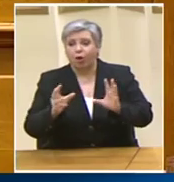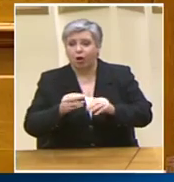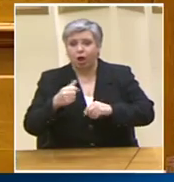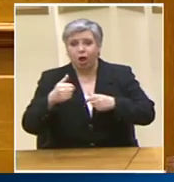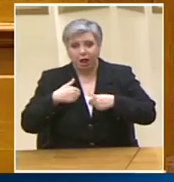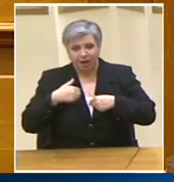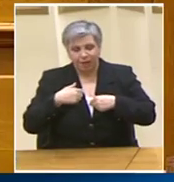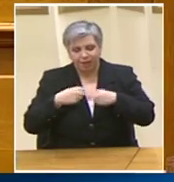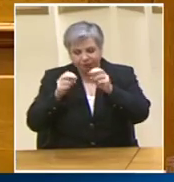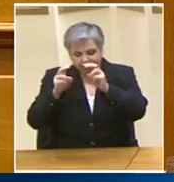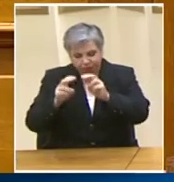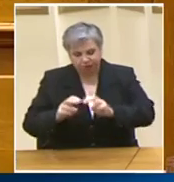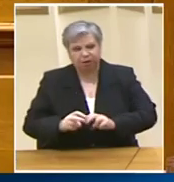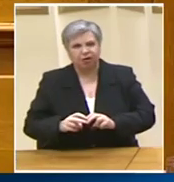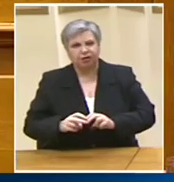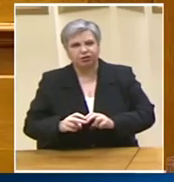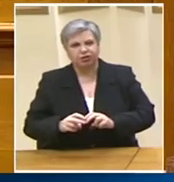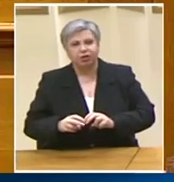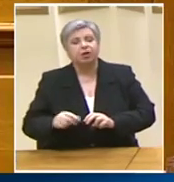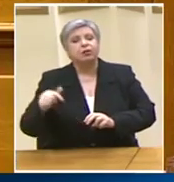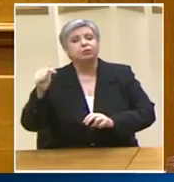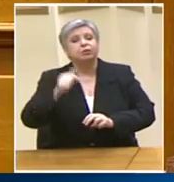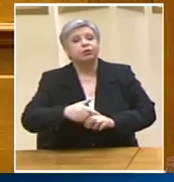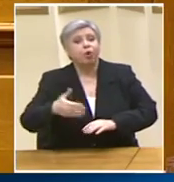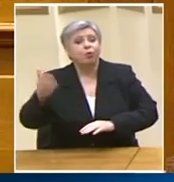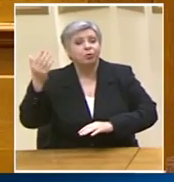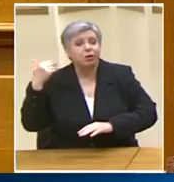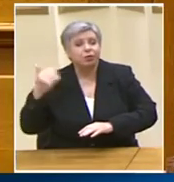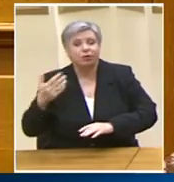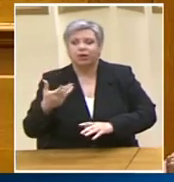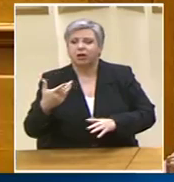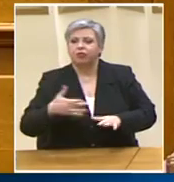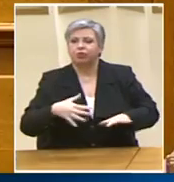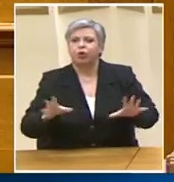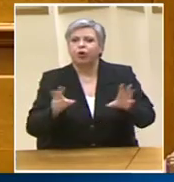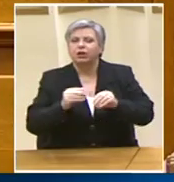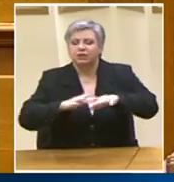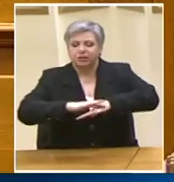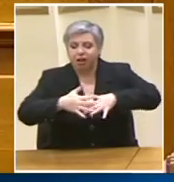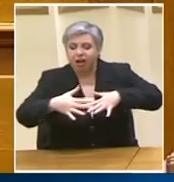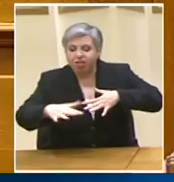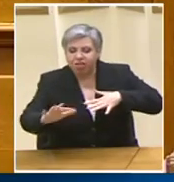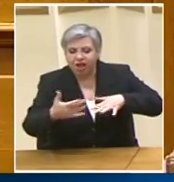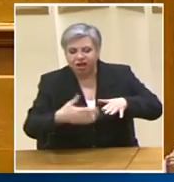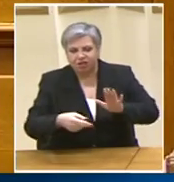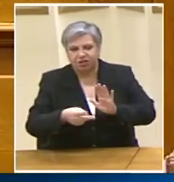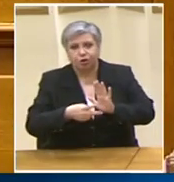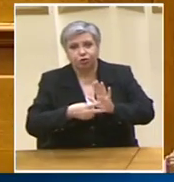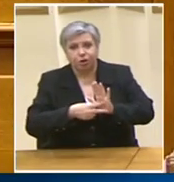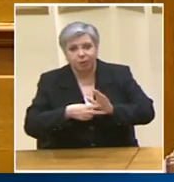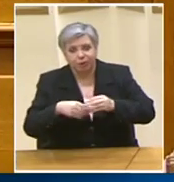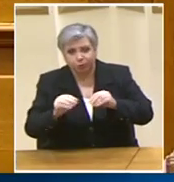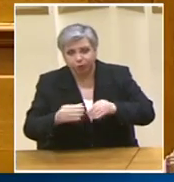ούτε δασικούς χάρτες Ούτε οριοθέτησε για αλλού Ούτε πρόβλεψε για τα αρχαία Τίποτα δεν είχε